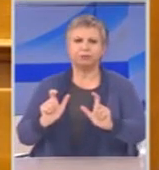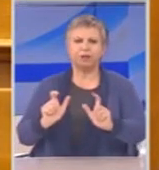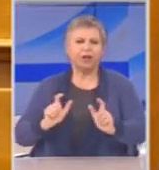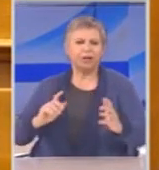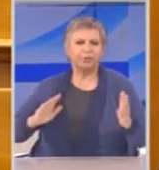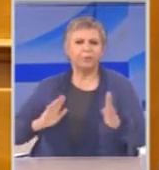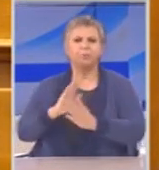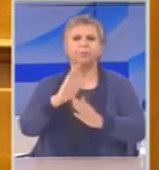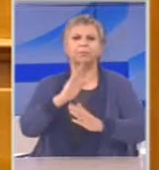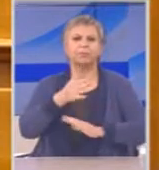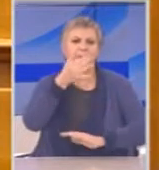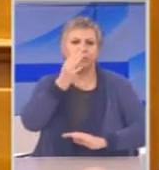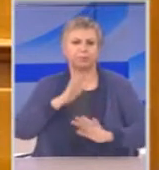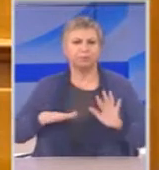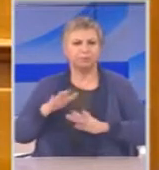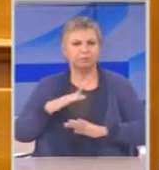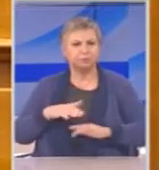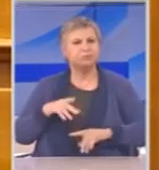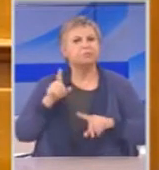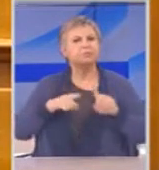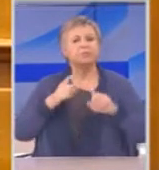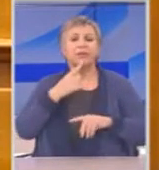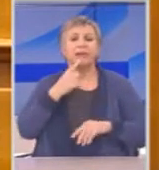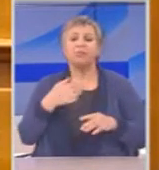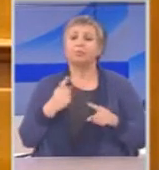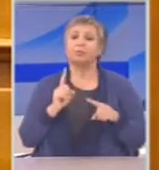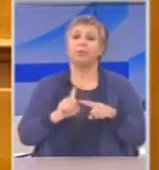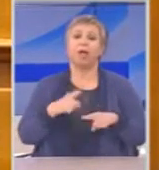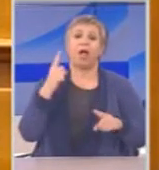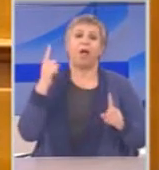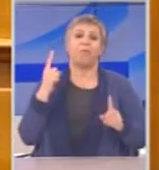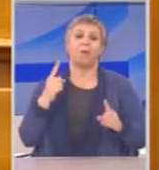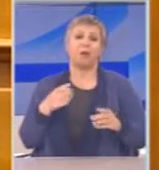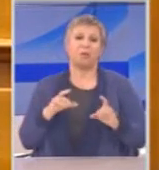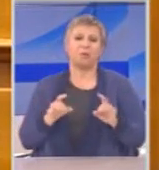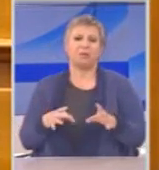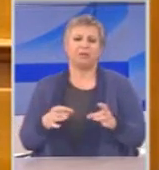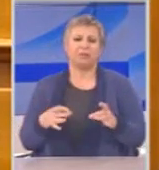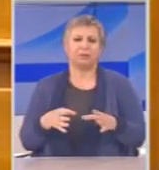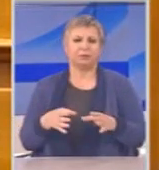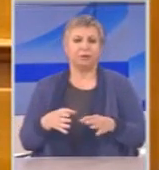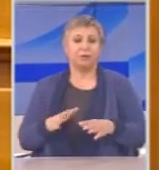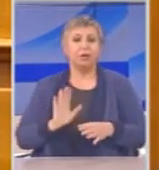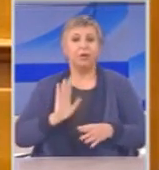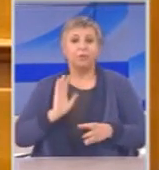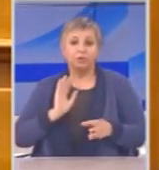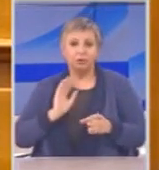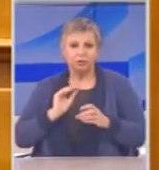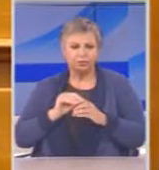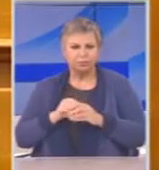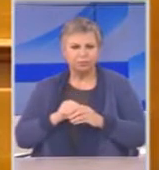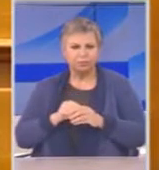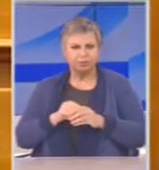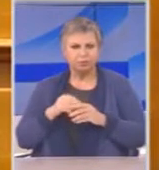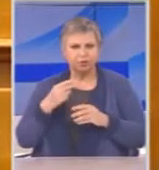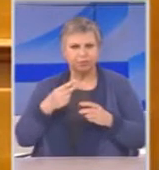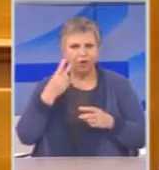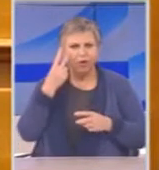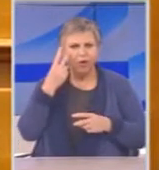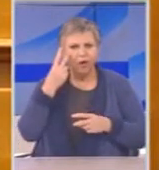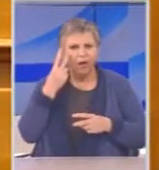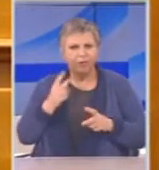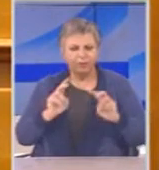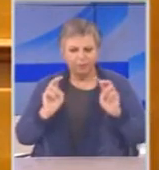θεώρηση, αλλά στην πραγματικότητα όταν μπαίνεις μέσα στο πεδίο βλέπεις ότι υπάρχουν και άλλες διαστάσεις